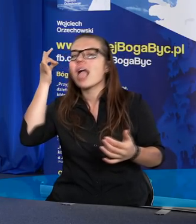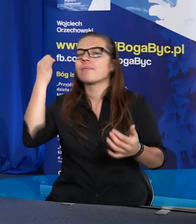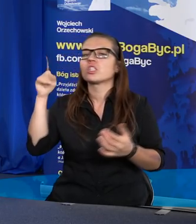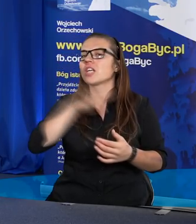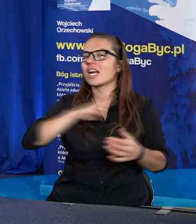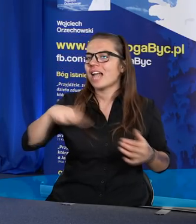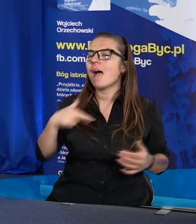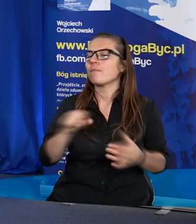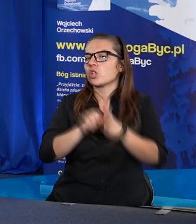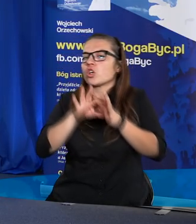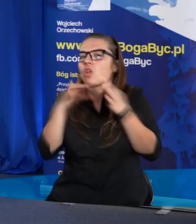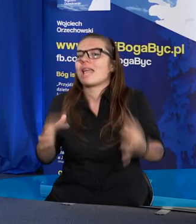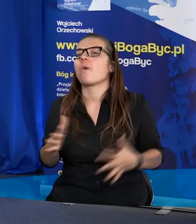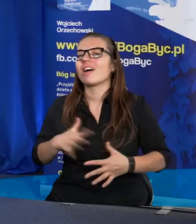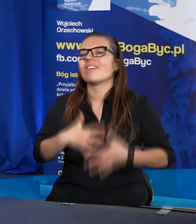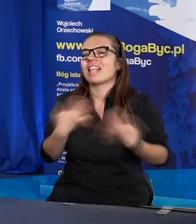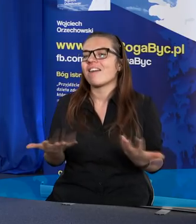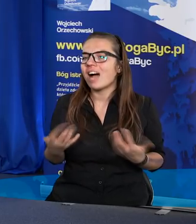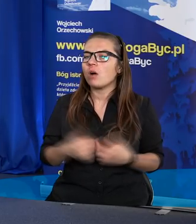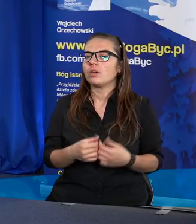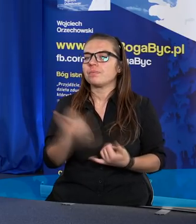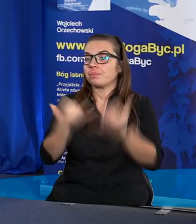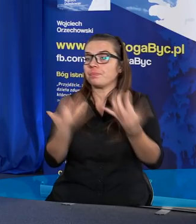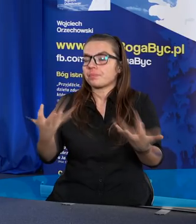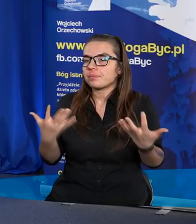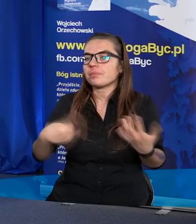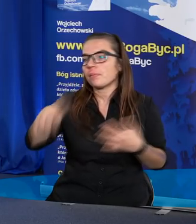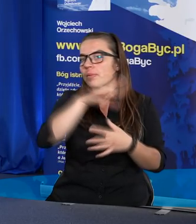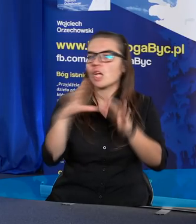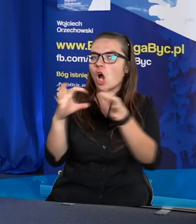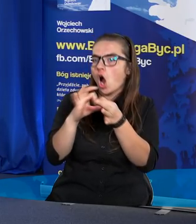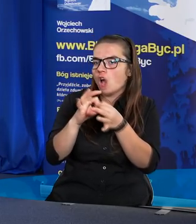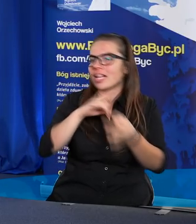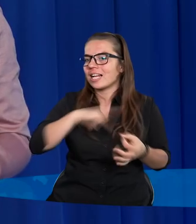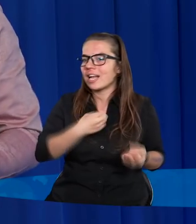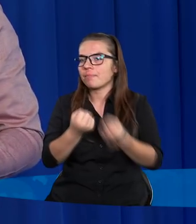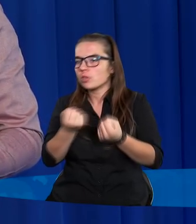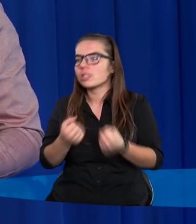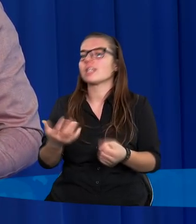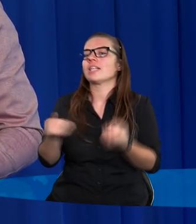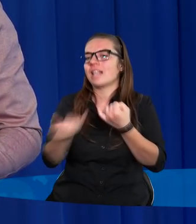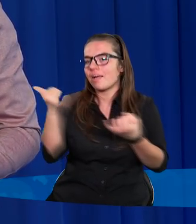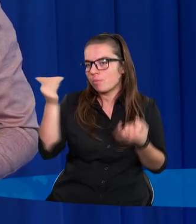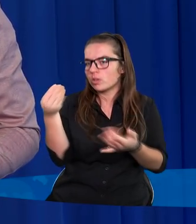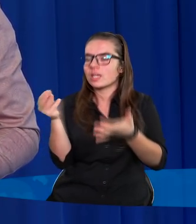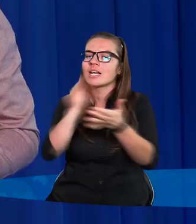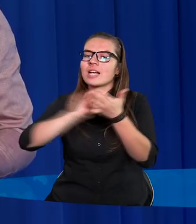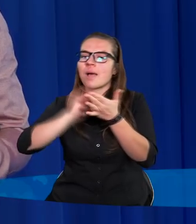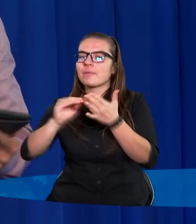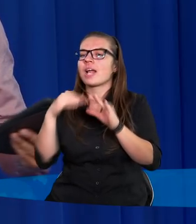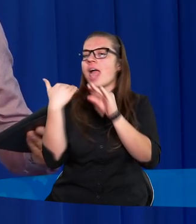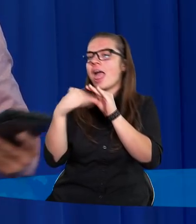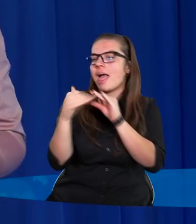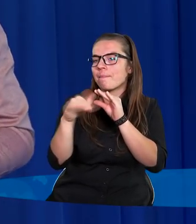do tej pory wydawało. Jeżeli chcecie trzymać z nami kontakt, zawsze można napisać maila.